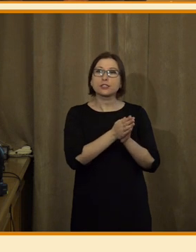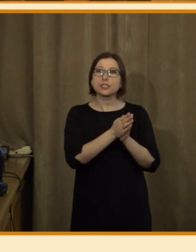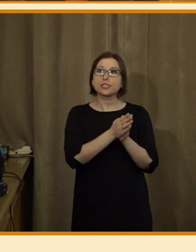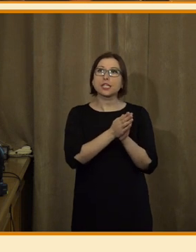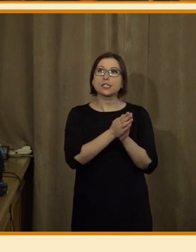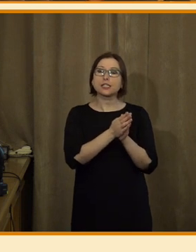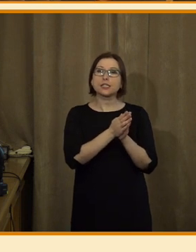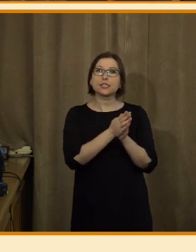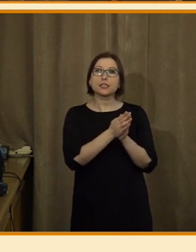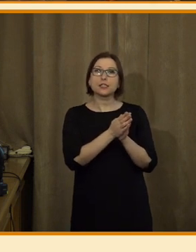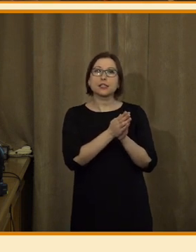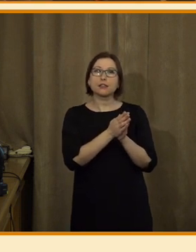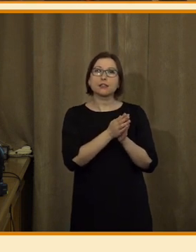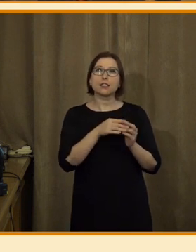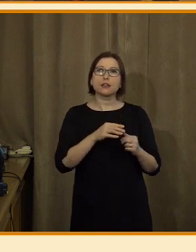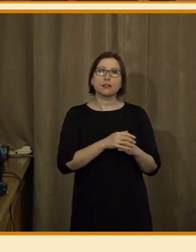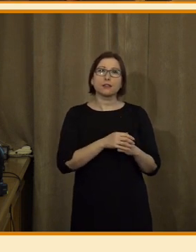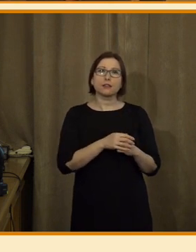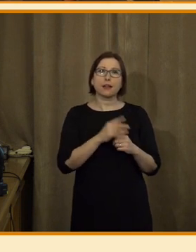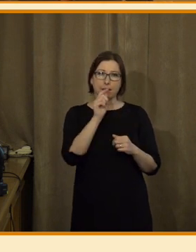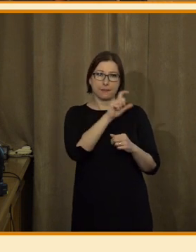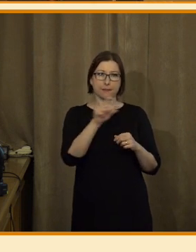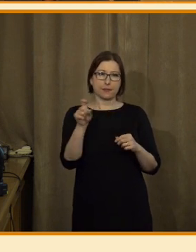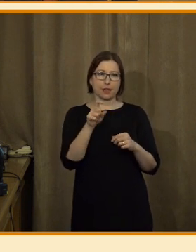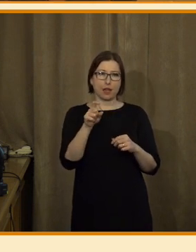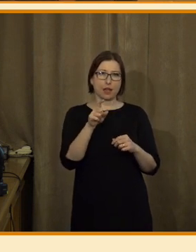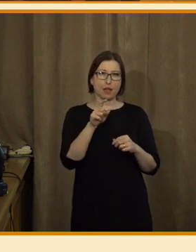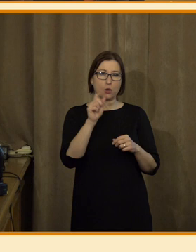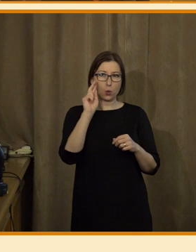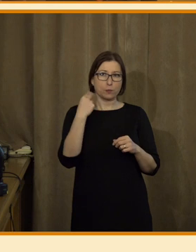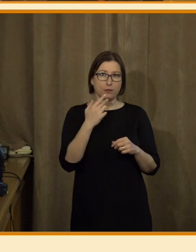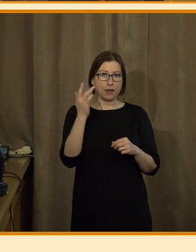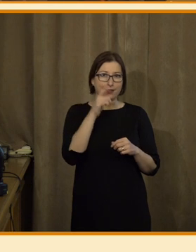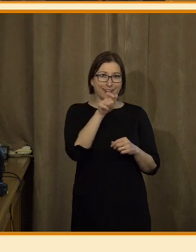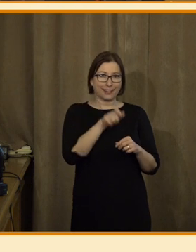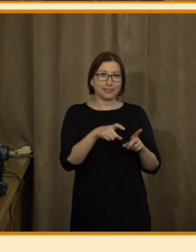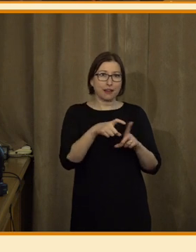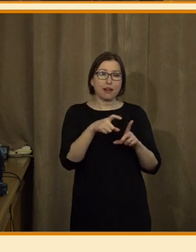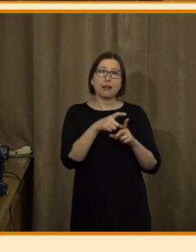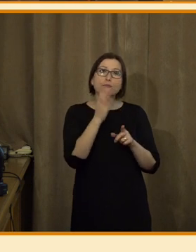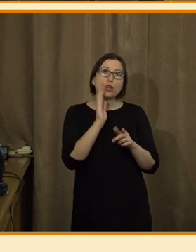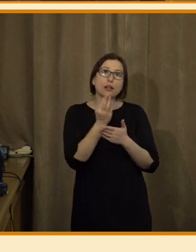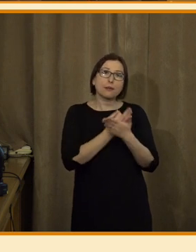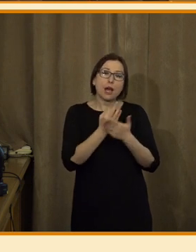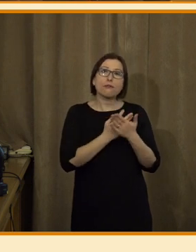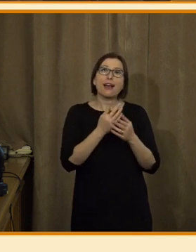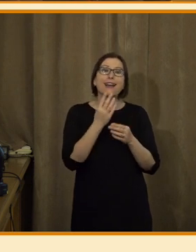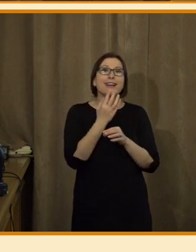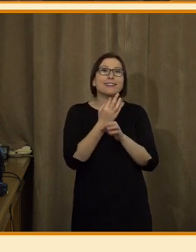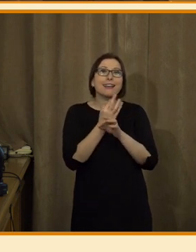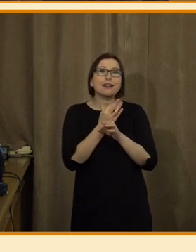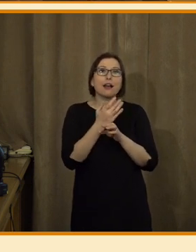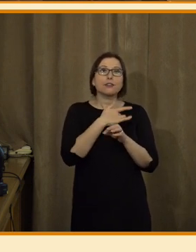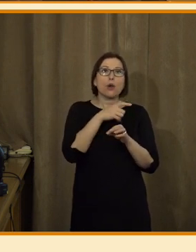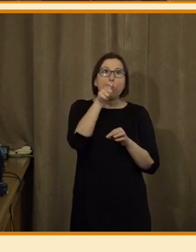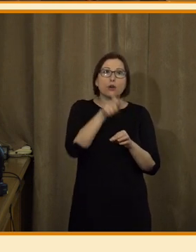Dalí nebo Midžornice, nejsem jistý koho, ne, Dalí, aby vykresle, aby měla vypadat digitální persona,